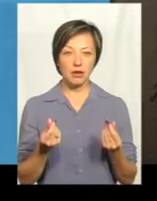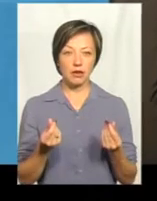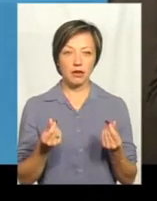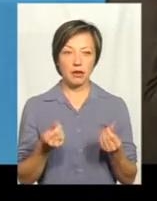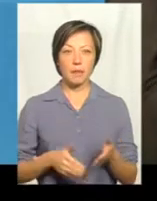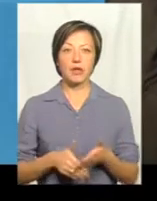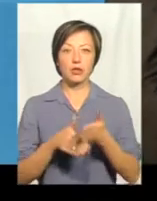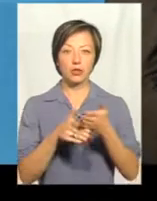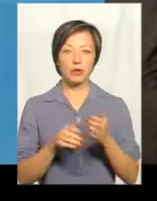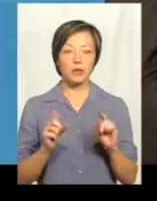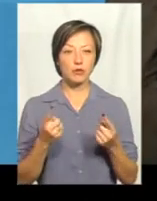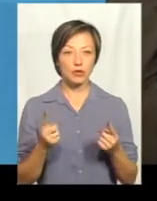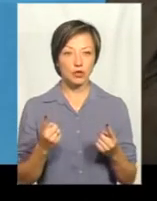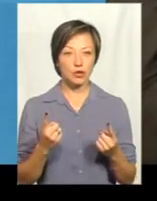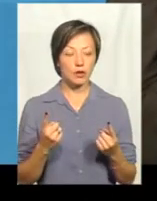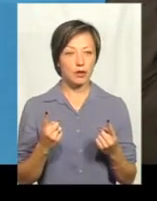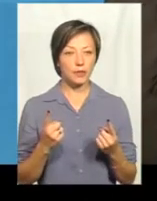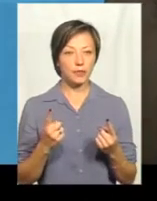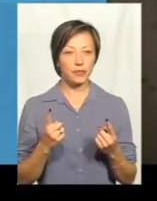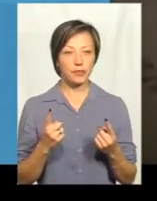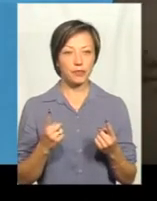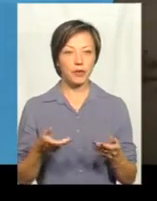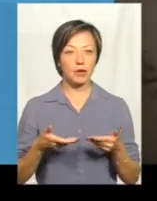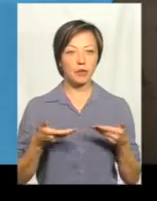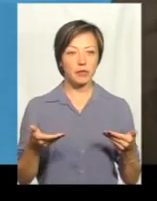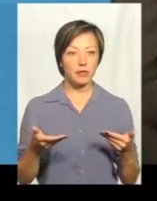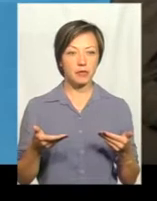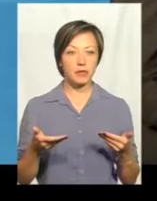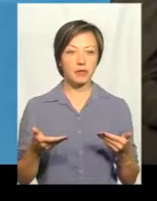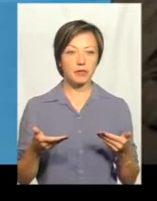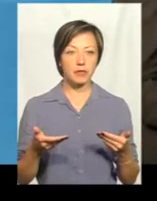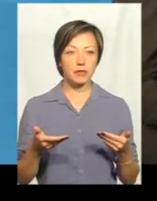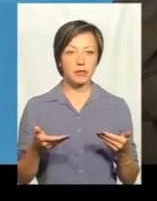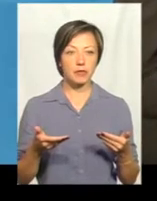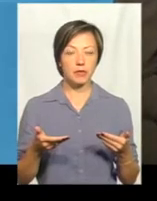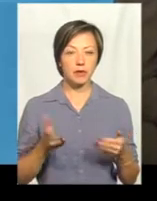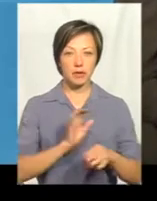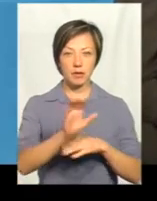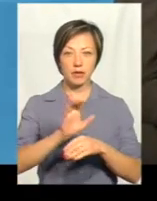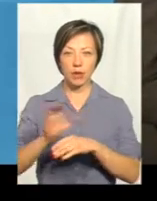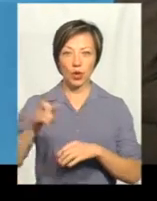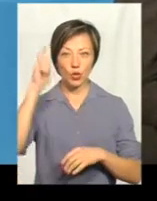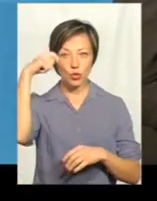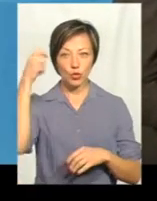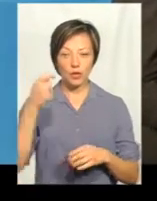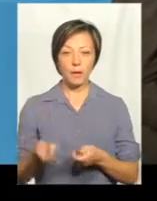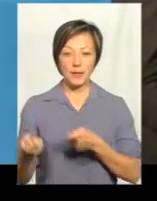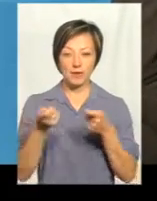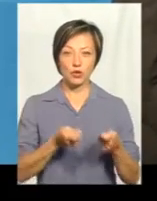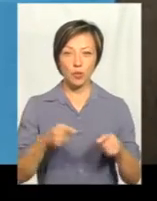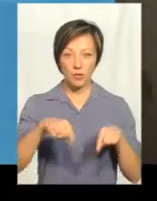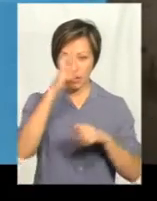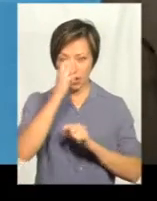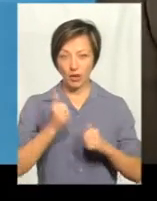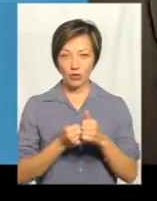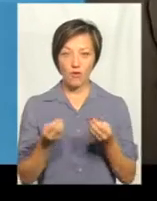підтримують, тому що ми перенесемо Турцію валюту. Тому